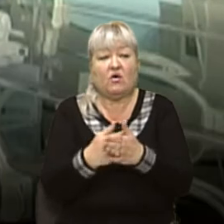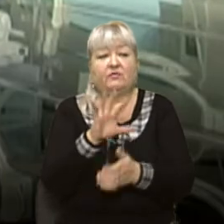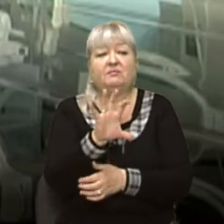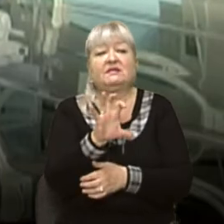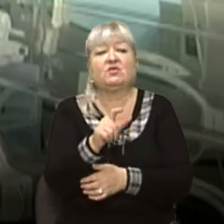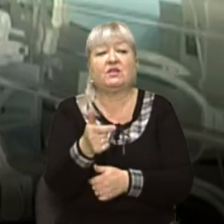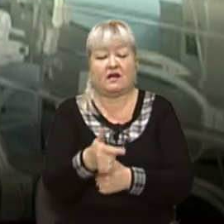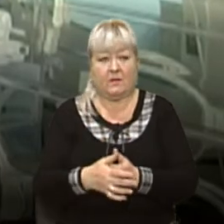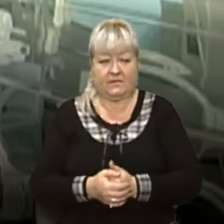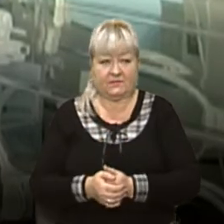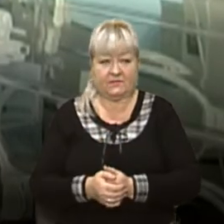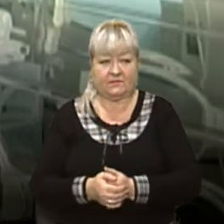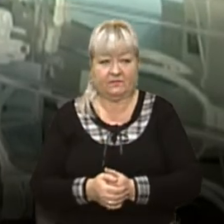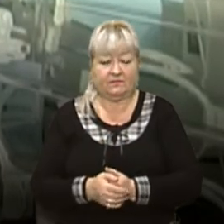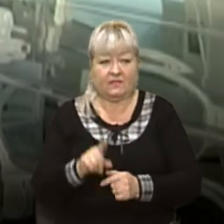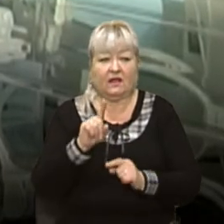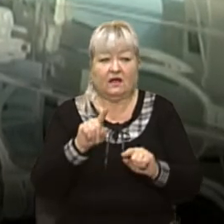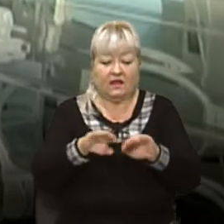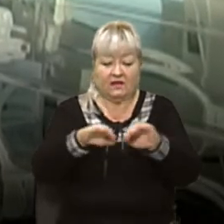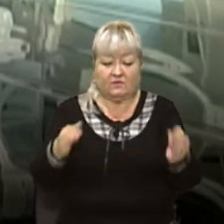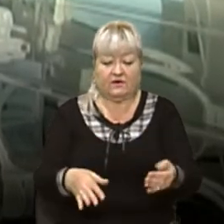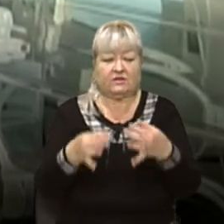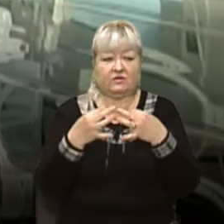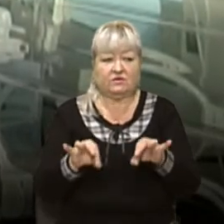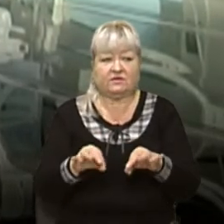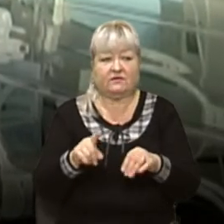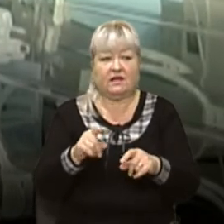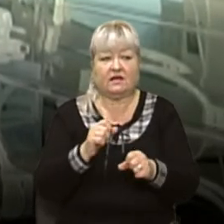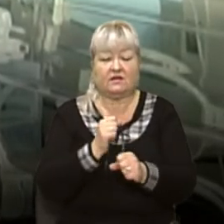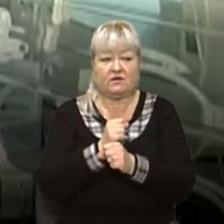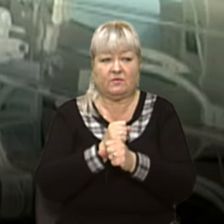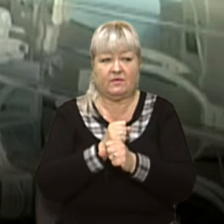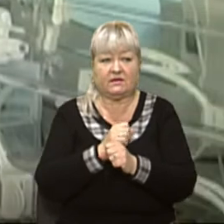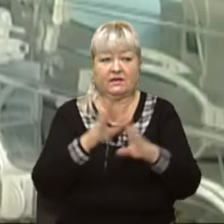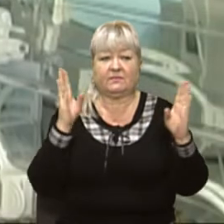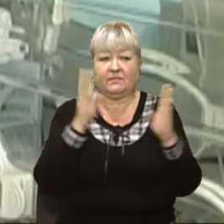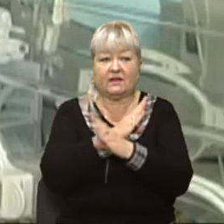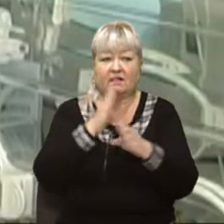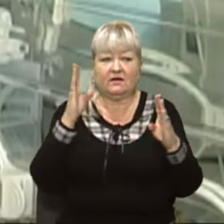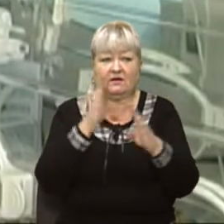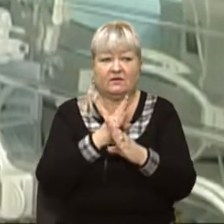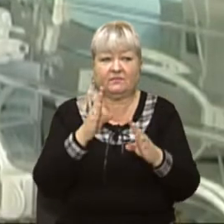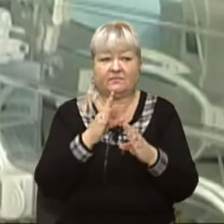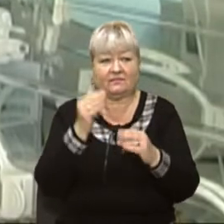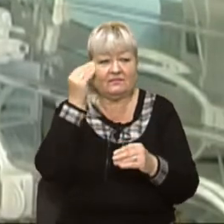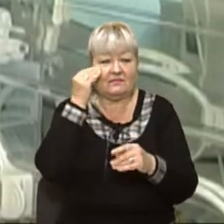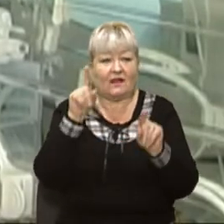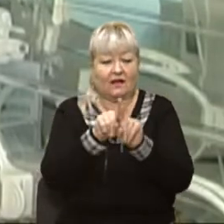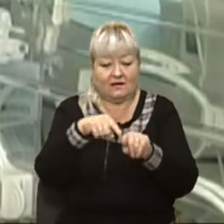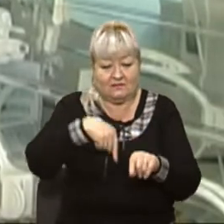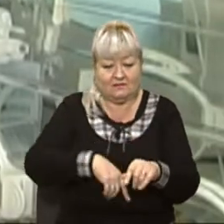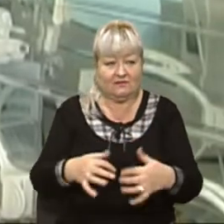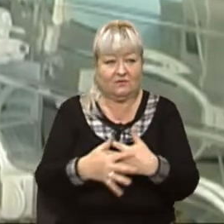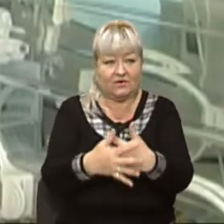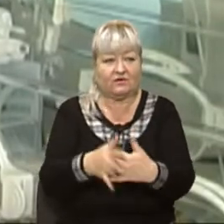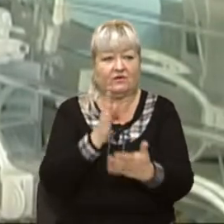дозволяють їм мати імітацію внутрішньоутробного стану і вони мають подвійні стінки. За тому,